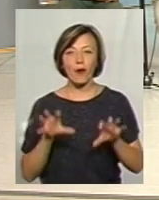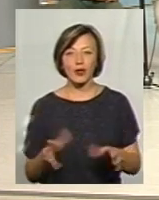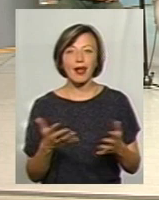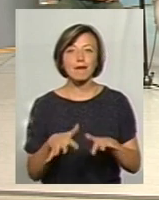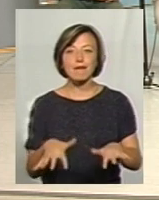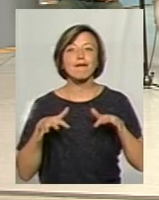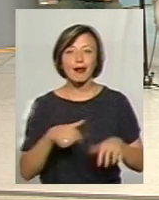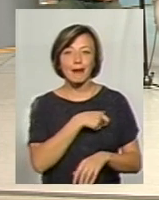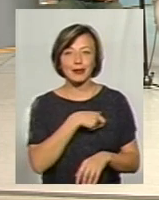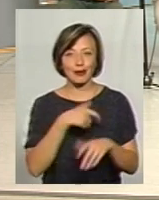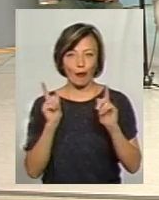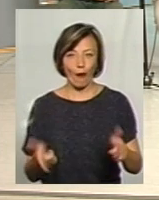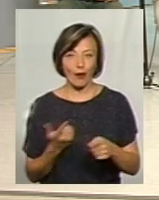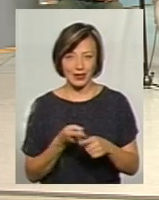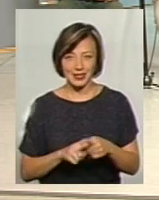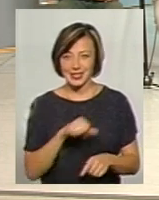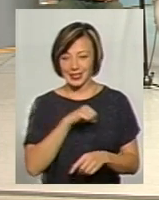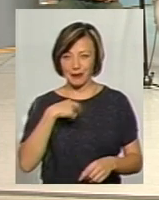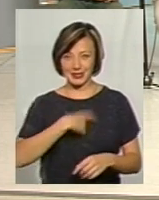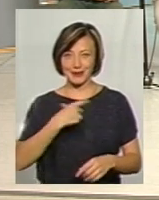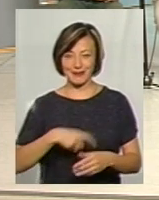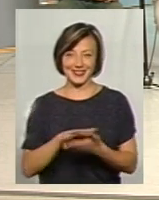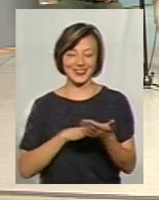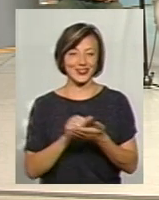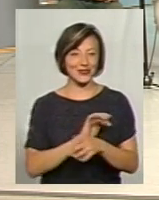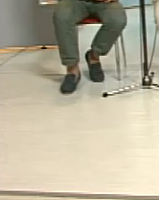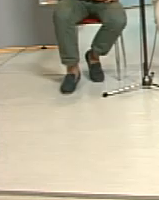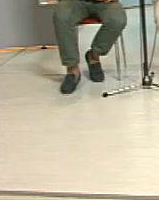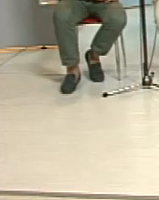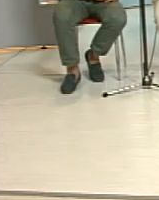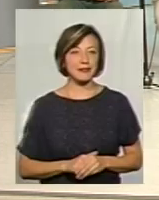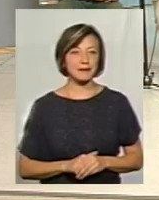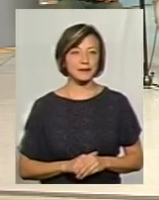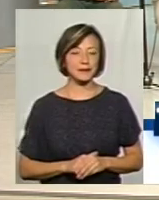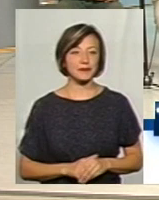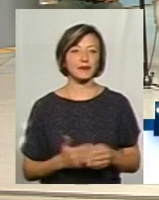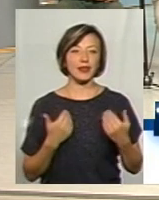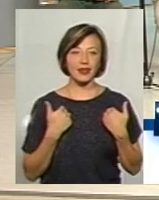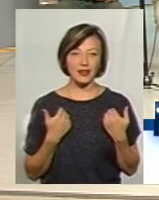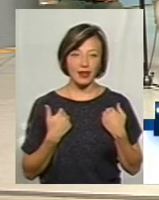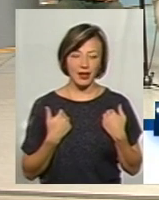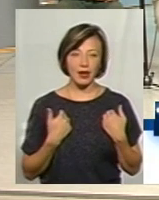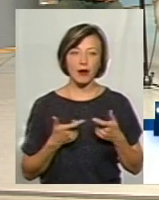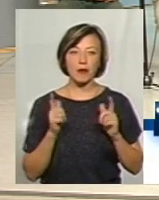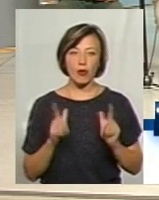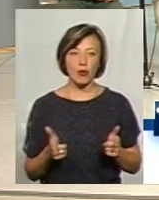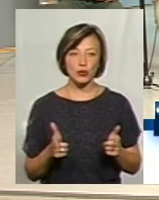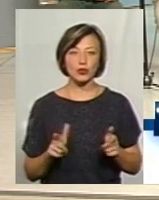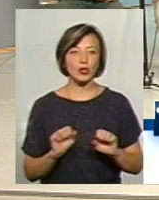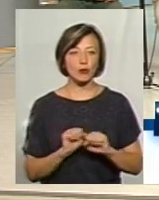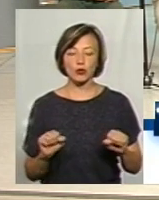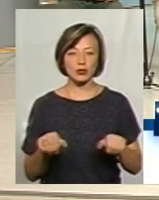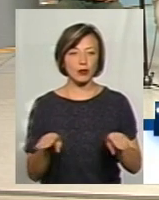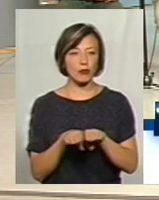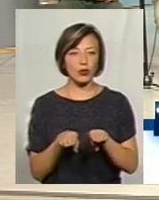Які парламентарі погодюються? Самі собі... Я погоджуюсь, але не можна порівнювати